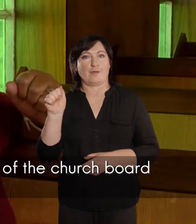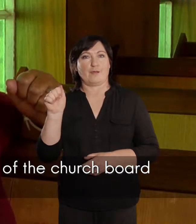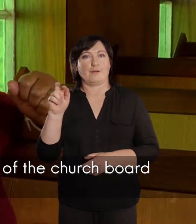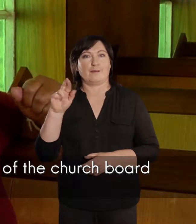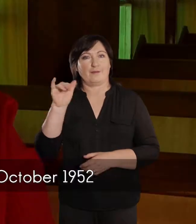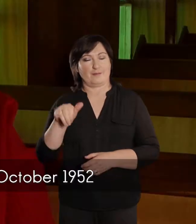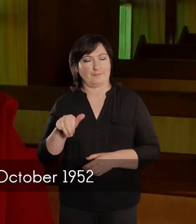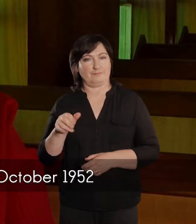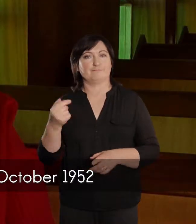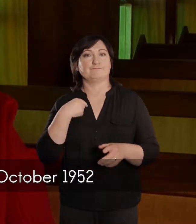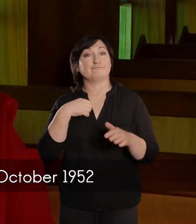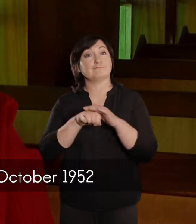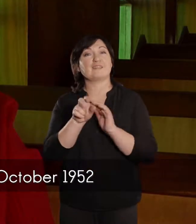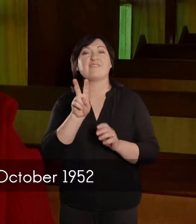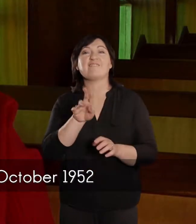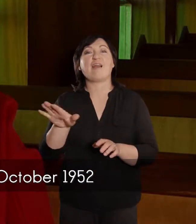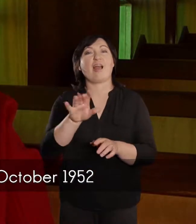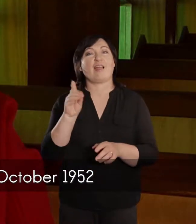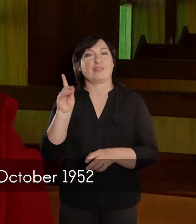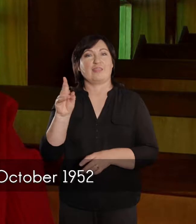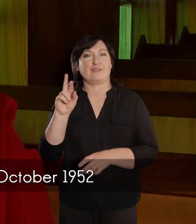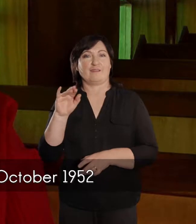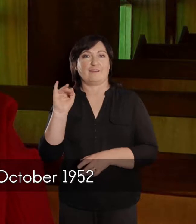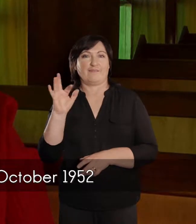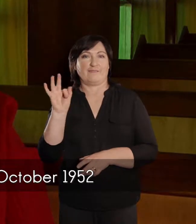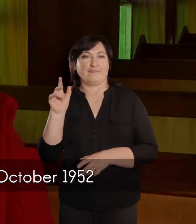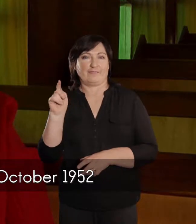het gedien het. Sari Februari, geboor in Vjaldruf,